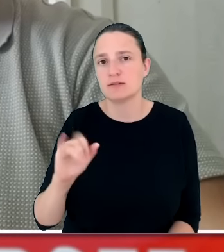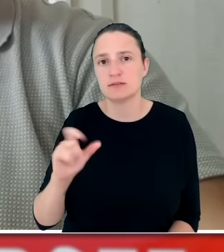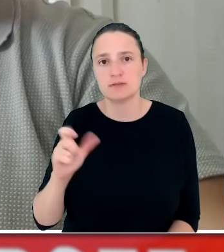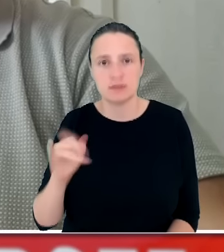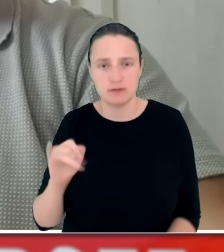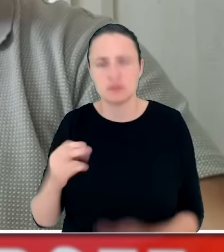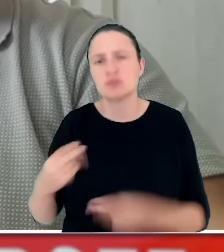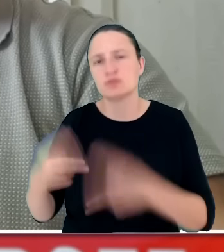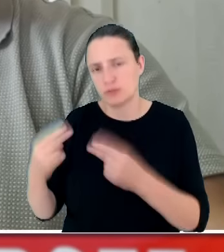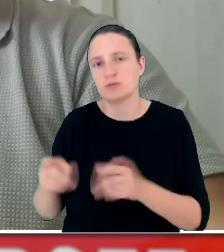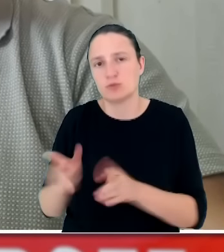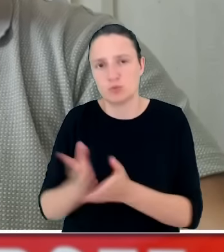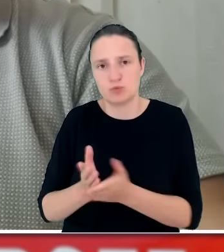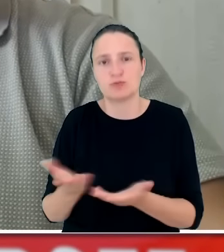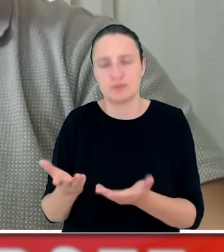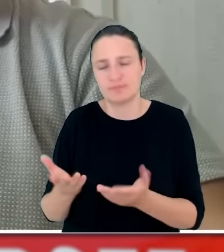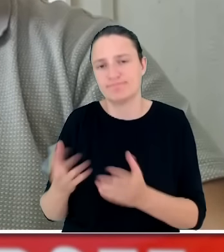Dzień dobry, panie redaktorze.